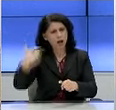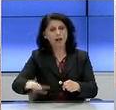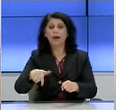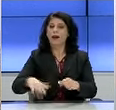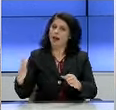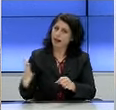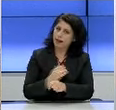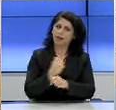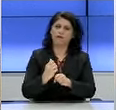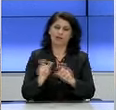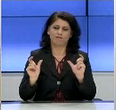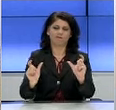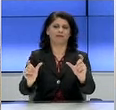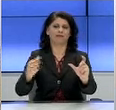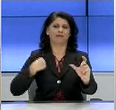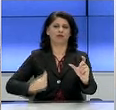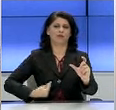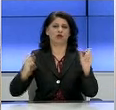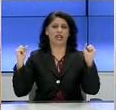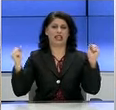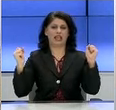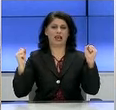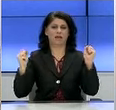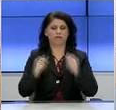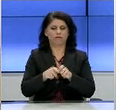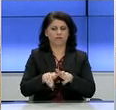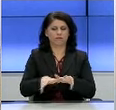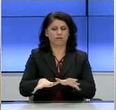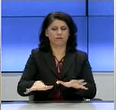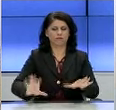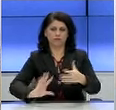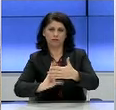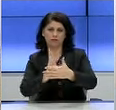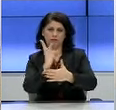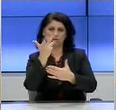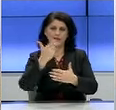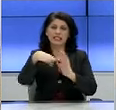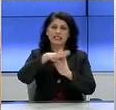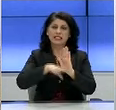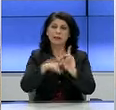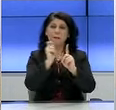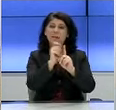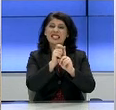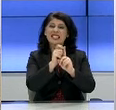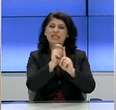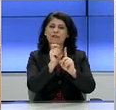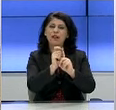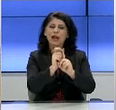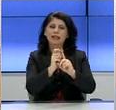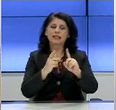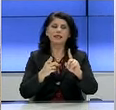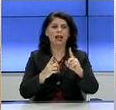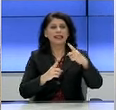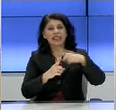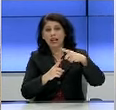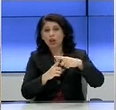να διαφυλάξουμε τη δημόσια υγεία. Να αναπτύξουμε ένα από τα καλύτερα συστήματα ψηφιακής τεχνολογικής διαχείρισης κρίσης παγκοσμίως, για